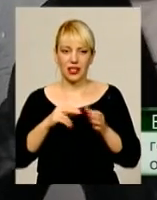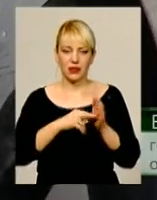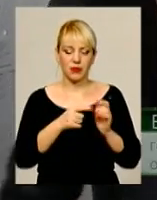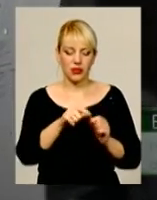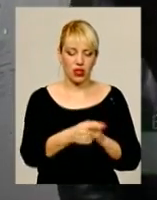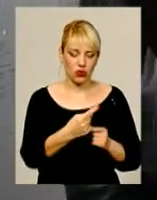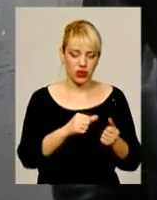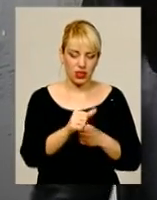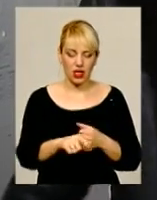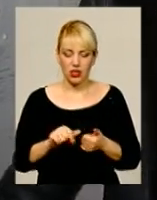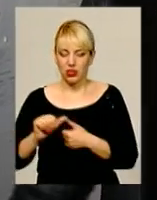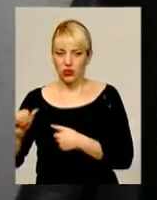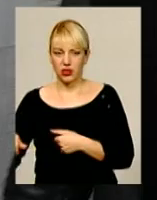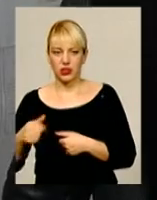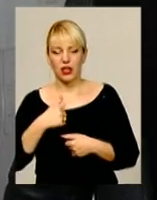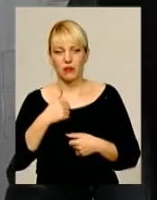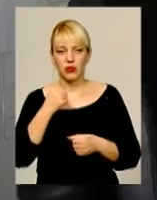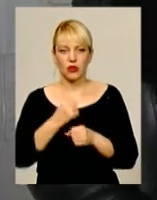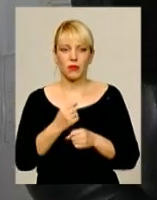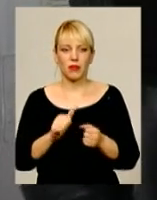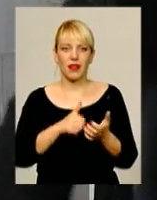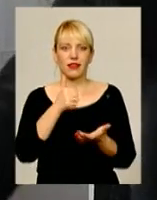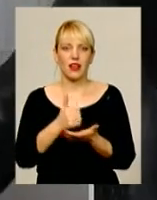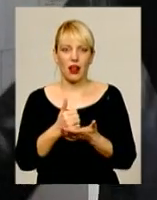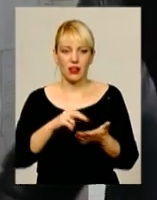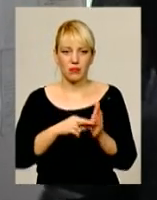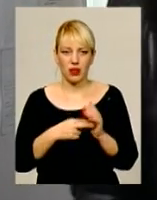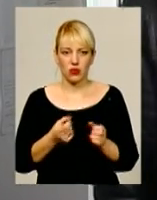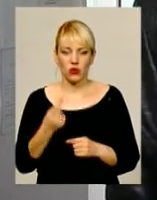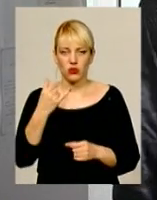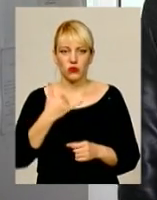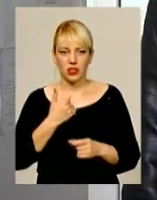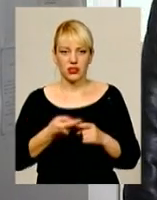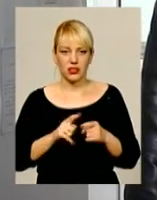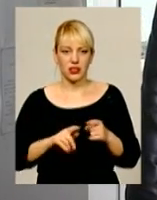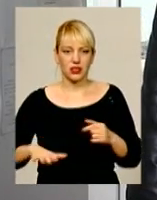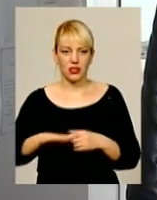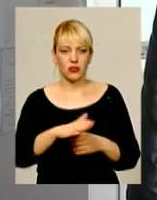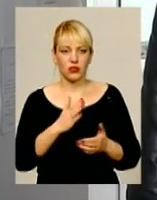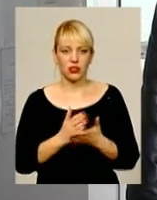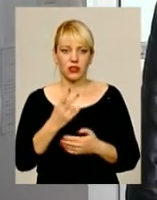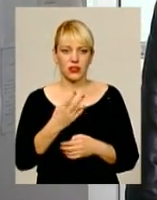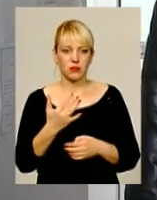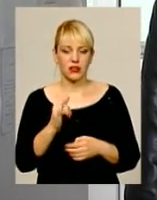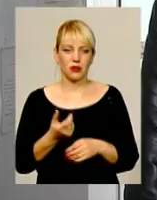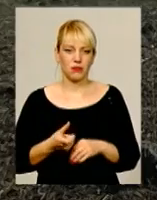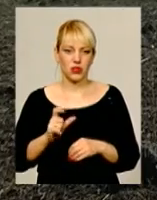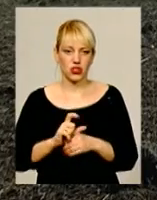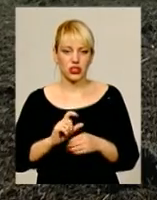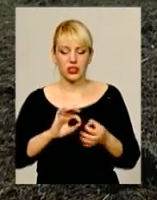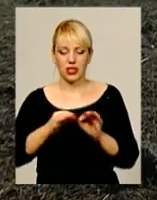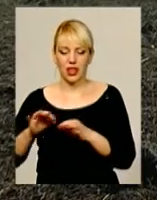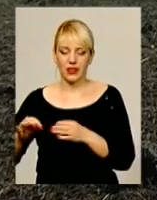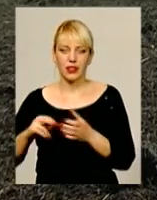ці зробили детальний план. Ми завтра доходимо до генерального плану, вкається, вона вже є на цій території 25 більше детальних планів.